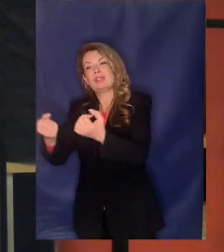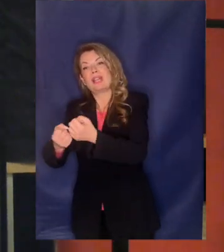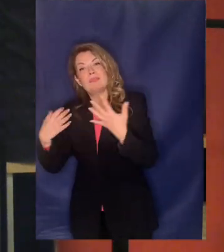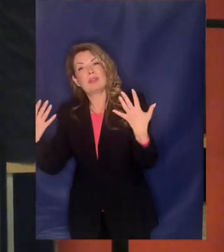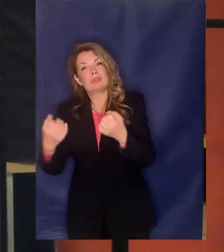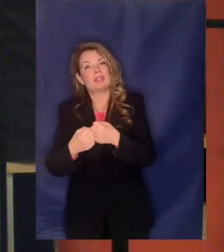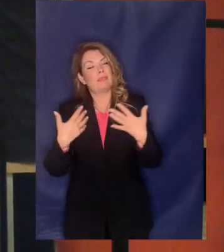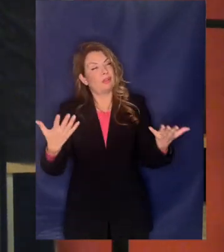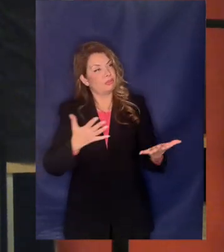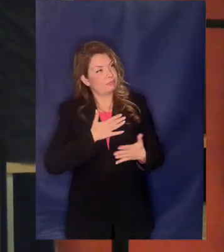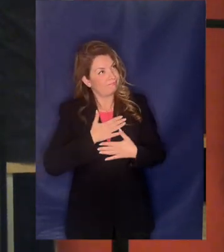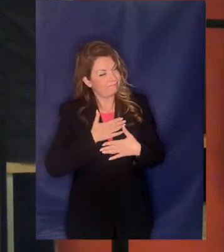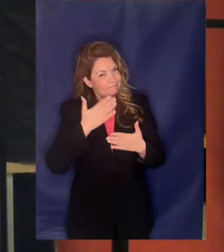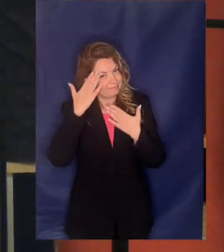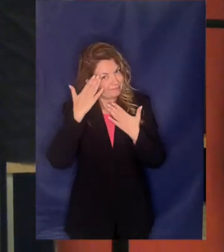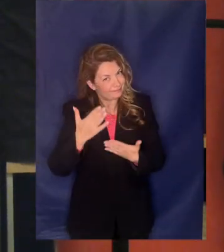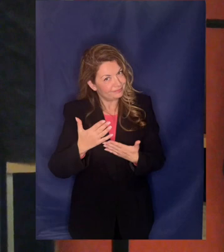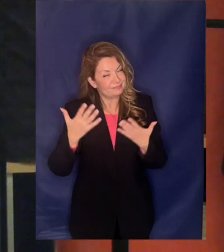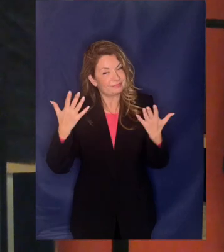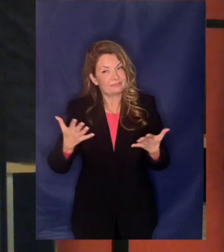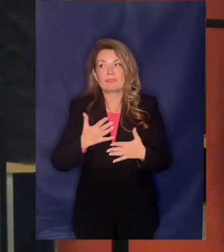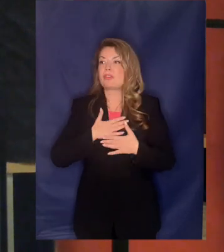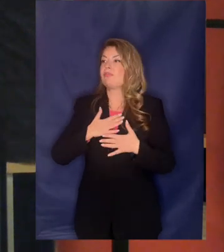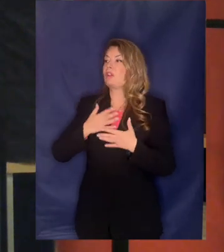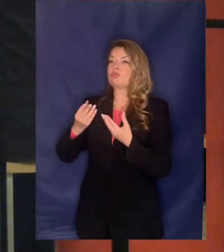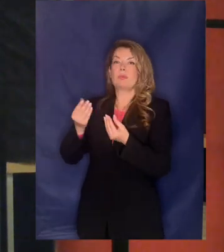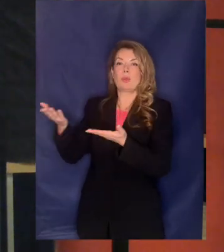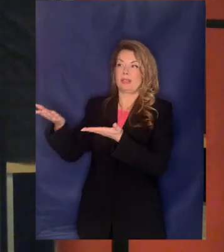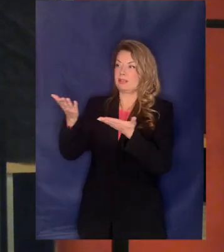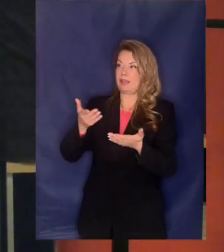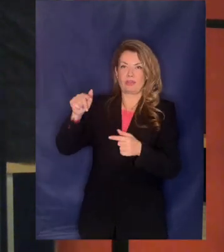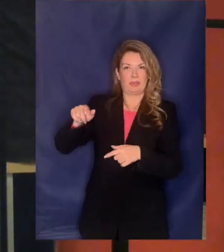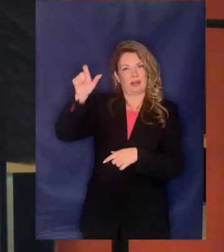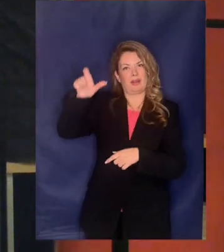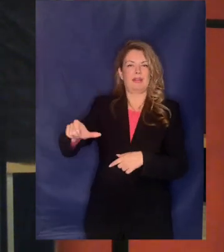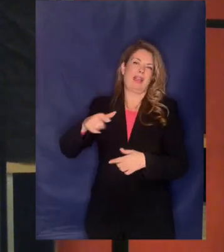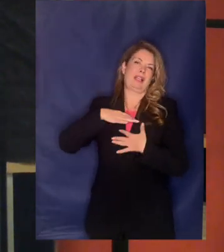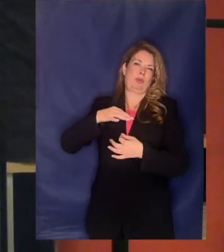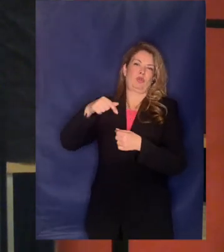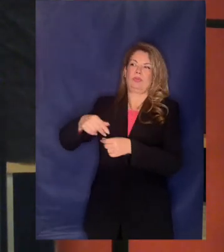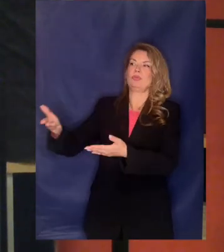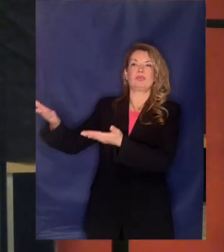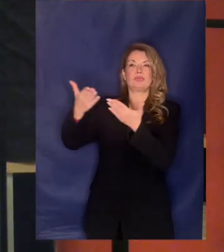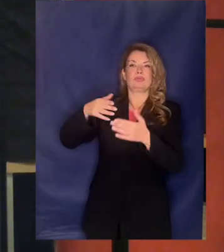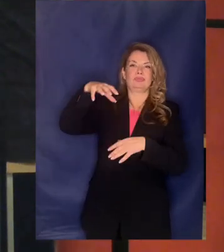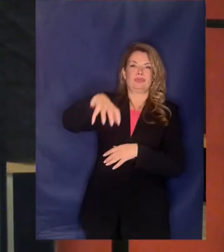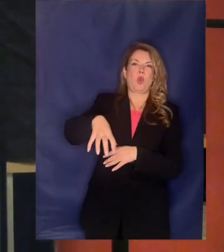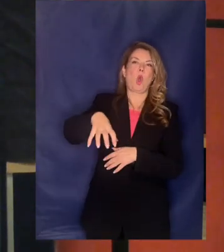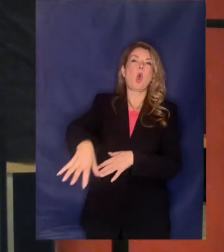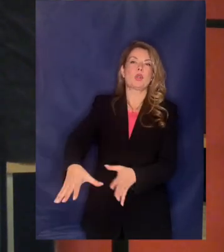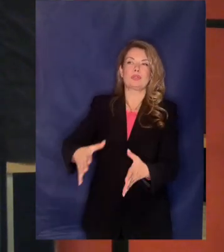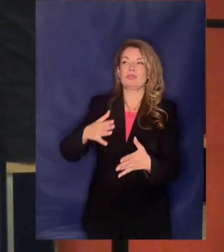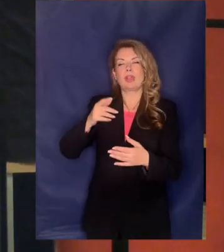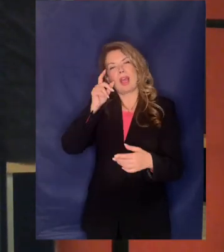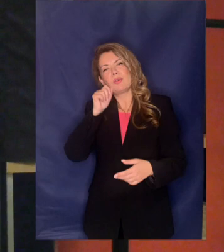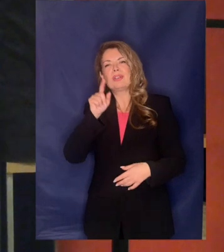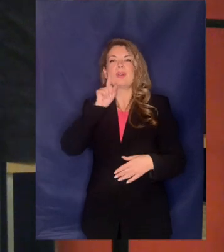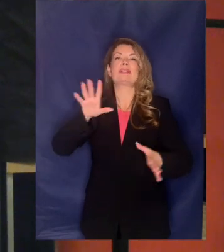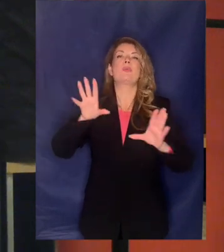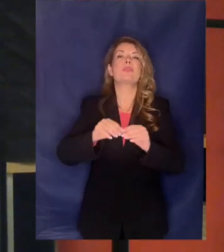χρειάζεται να φιλοξενηθούμε εδώ ευχαριστούμε πολύ Κωνσταντίνε Βλαχάκη και τα υπόλοιπα βδιά της νεολαίας αγόρια και κορίτσια